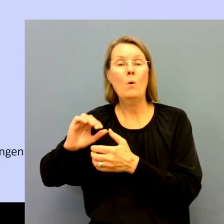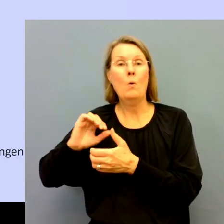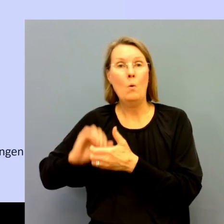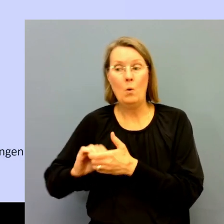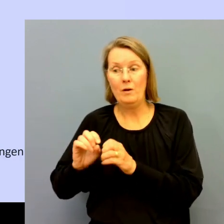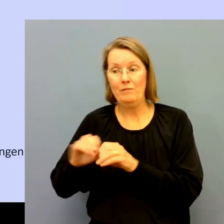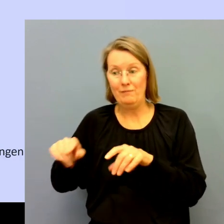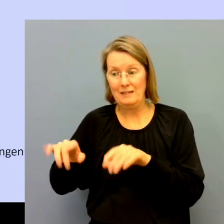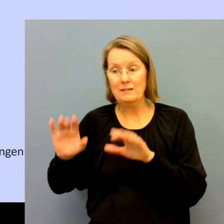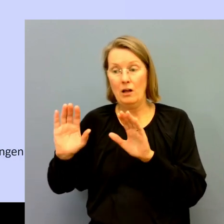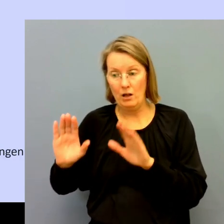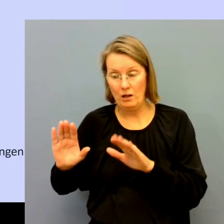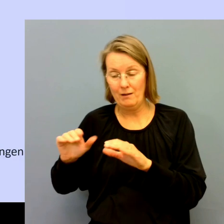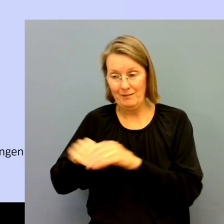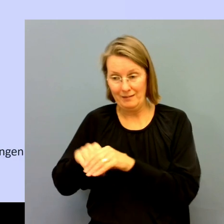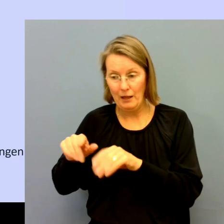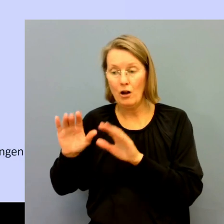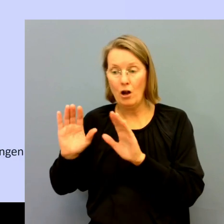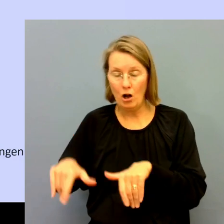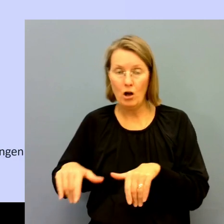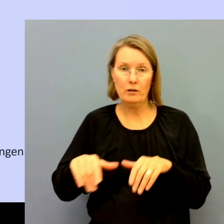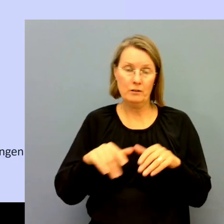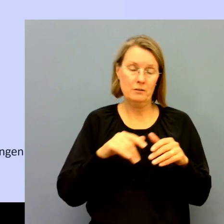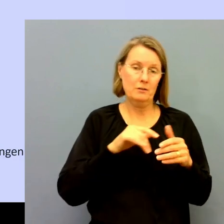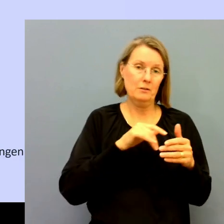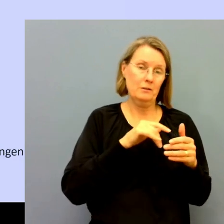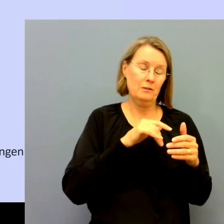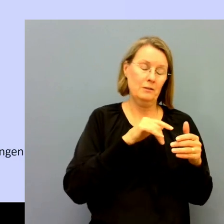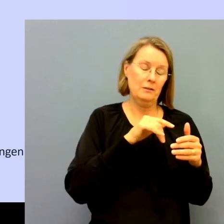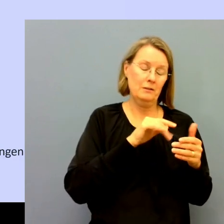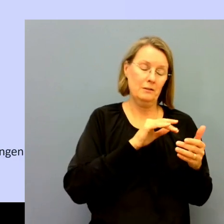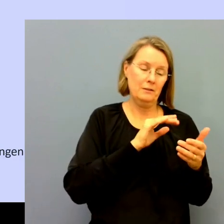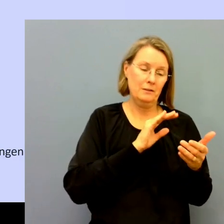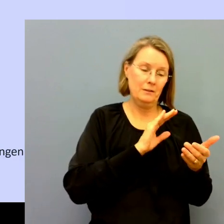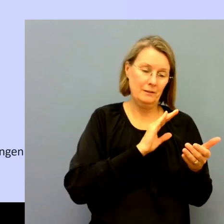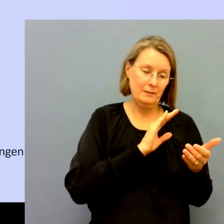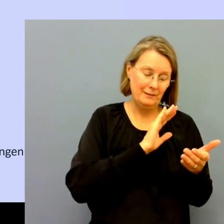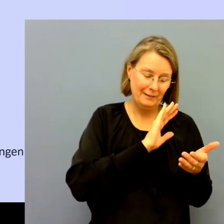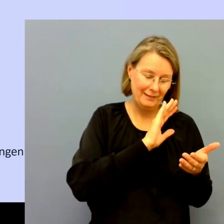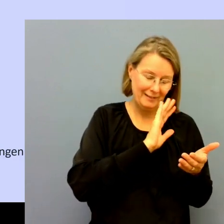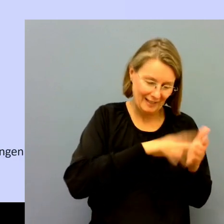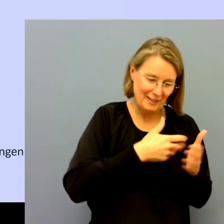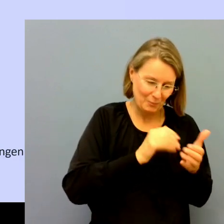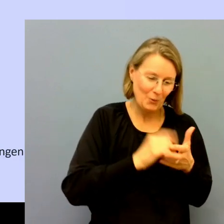stor andel av studenterna som går där är personer som redan har gått utbildning i teckenspråk och dödblindtolkning.